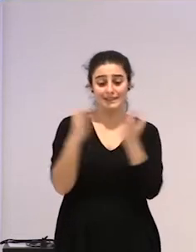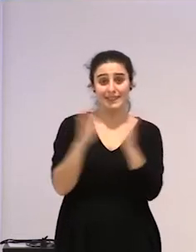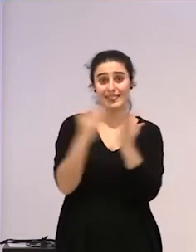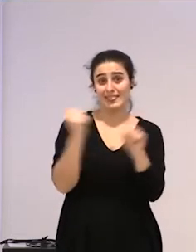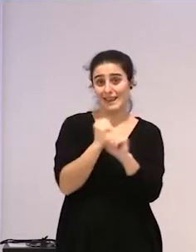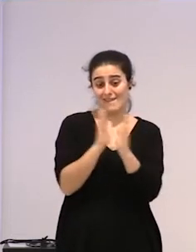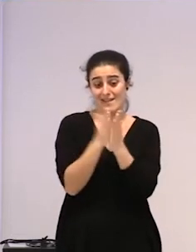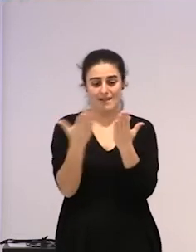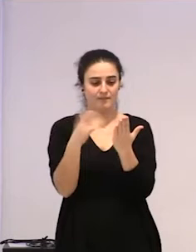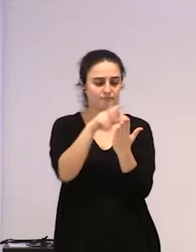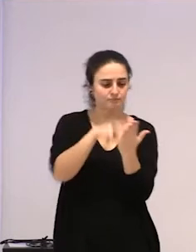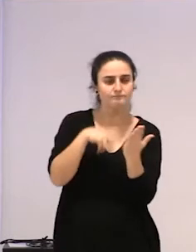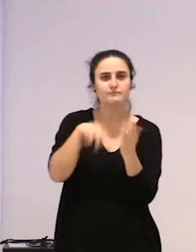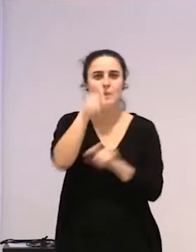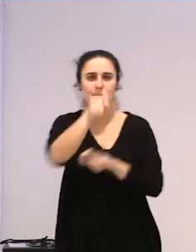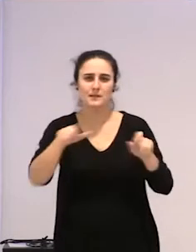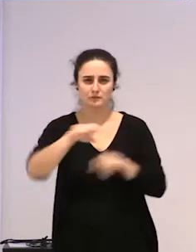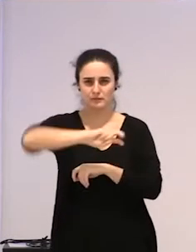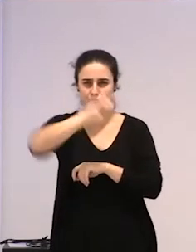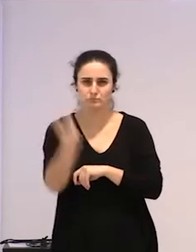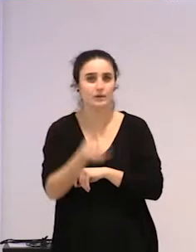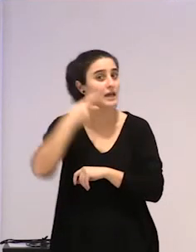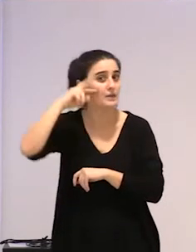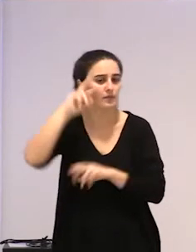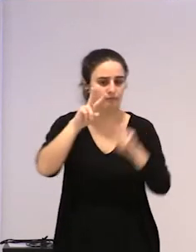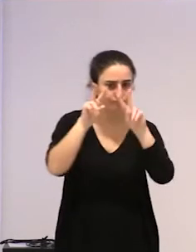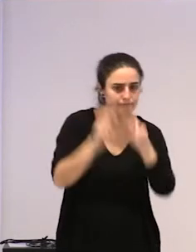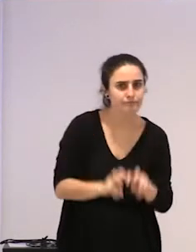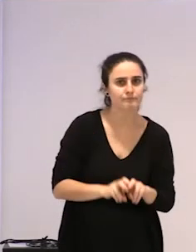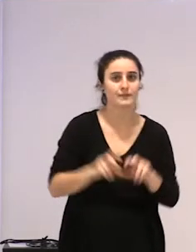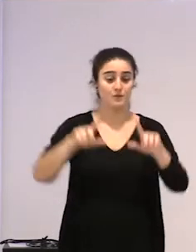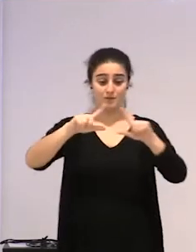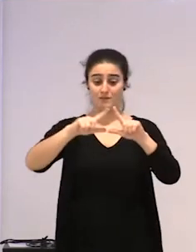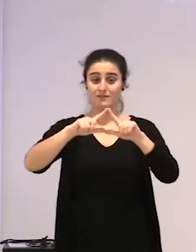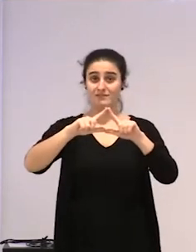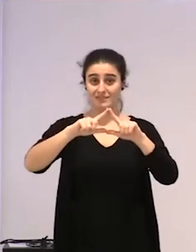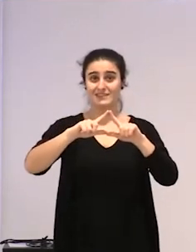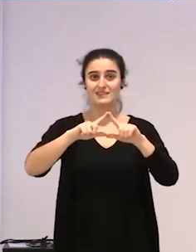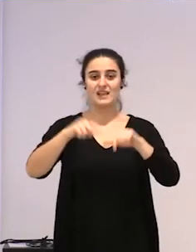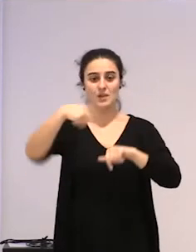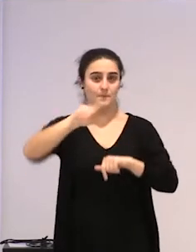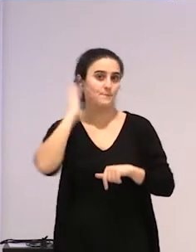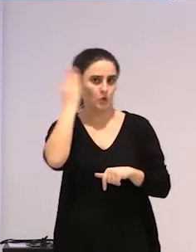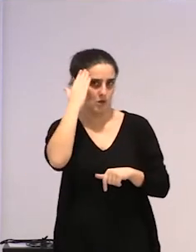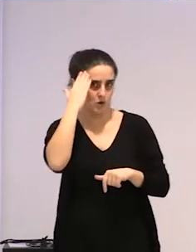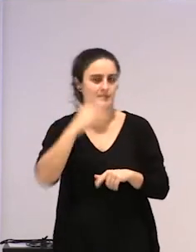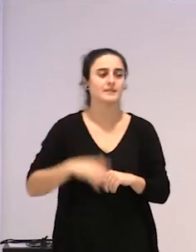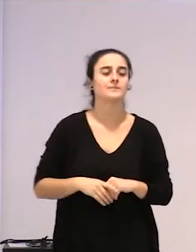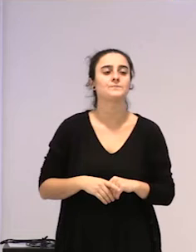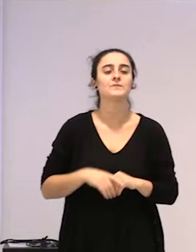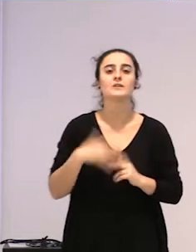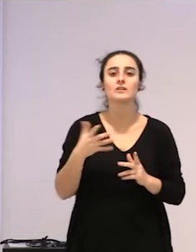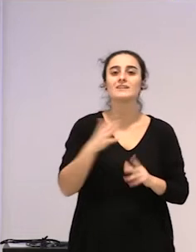naiz, bertsona ezberdinen esperientziak ahe astertzen, iruki gatazkatuaren protagonistak izan direnak, honek esan nahi du,